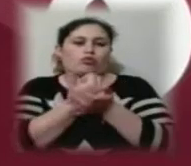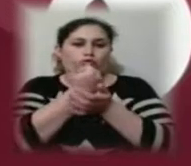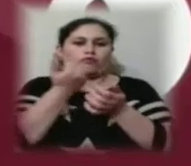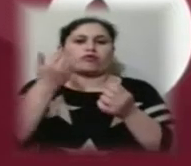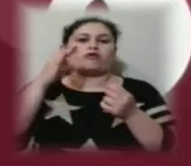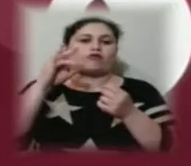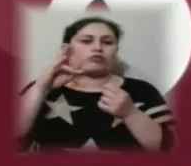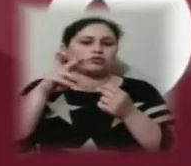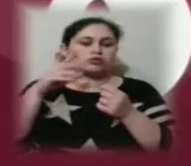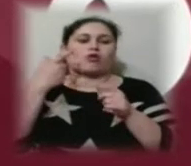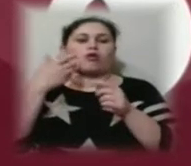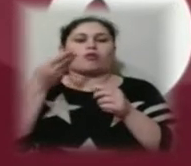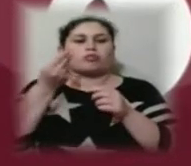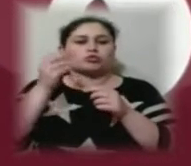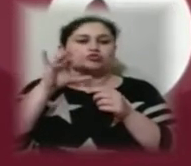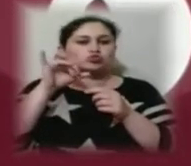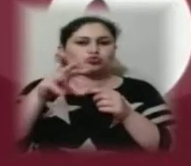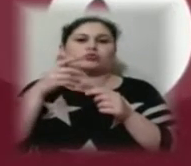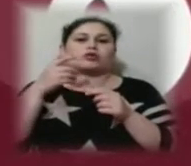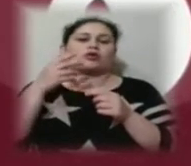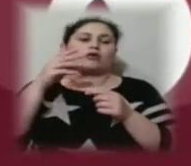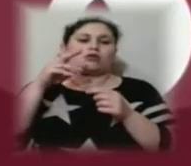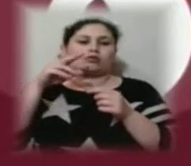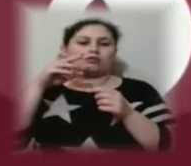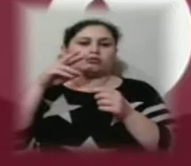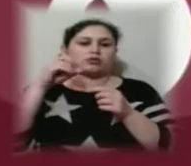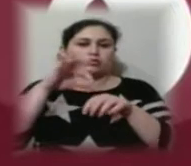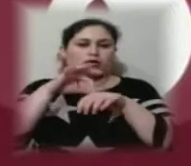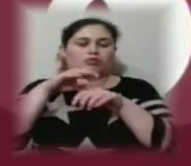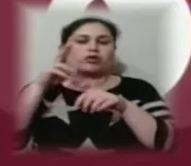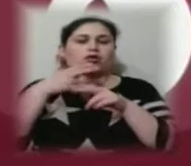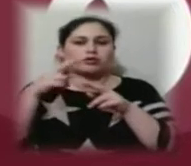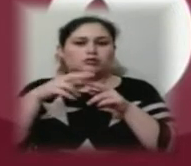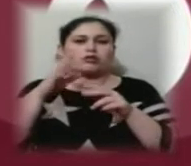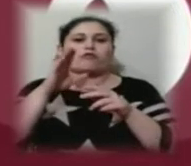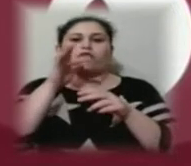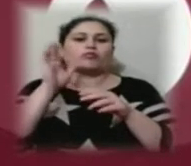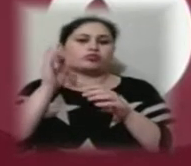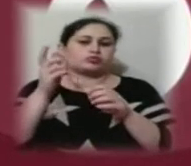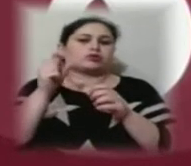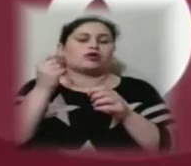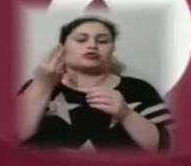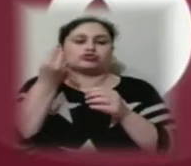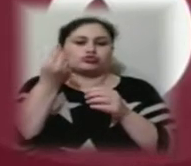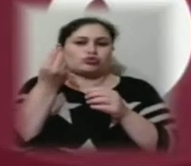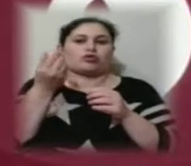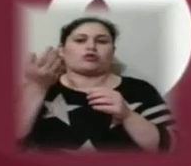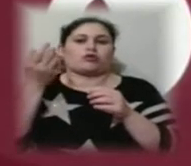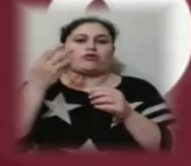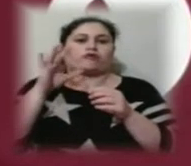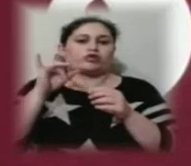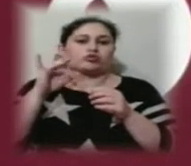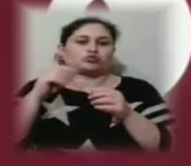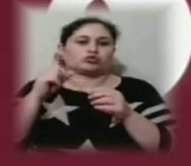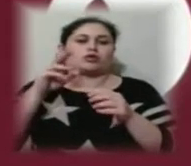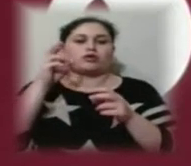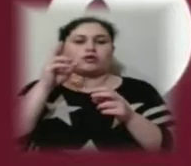Оплата сум, кіла кредита, передусім, вона буде відбуватися за рахунок не просто виручки підприємства, а